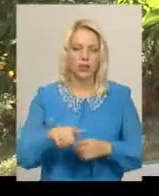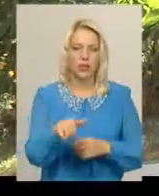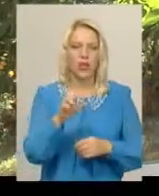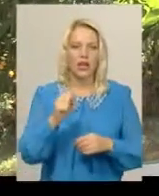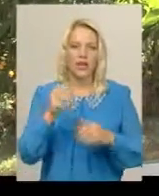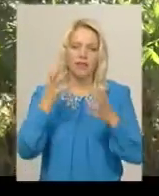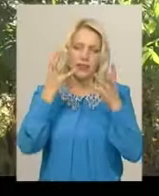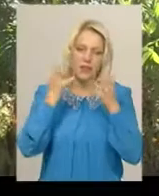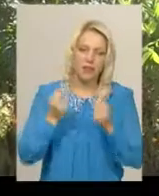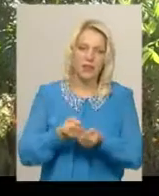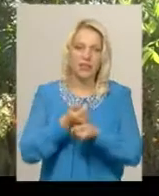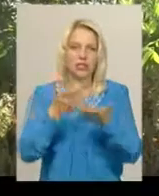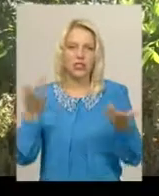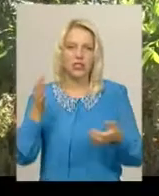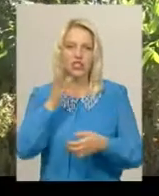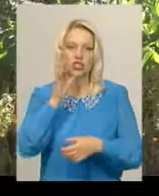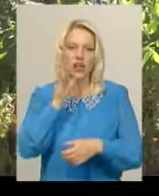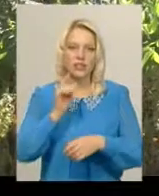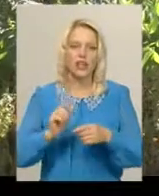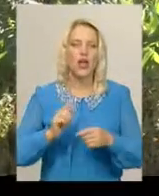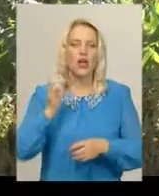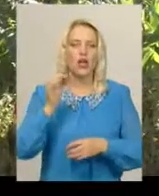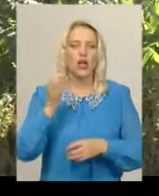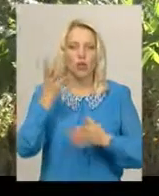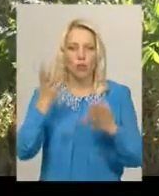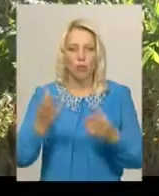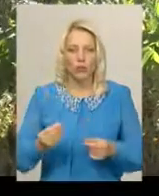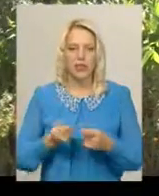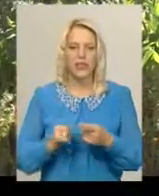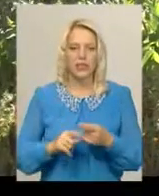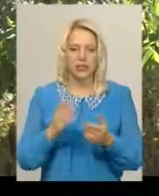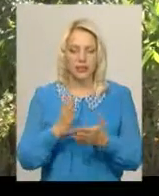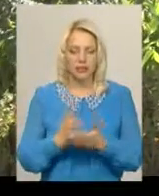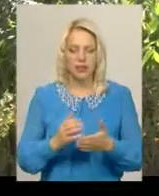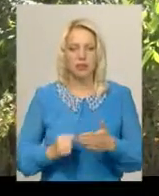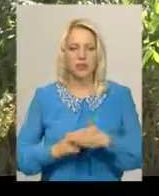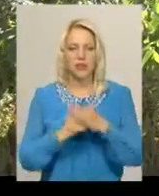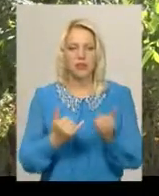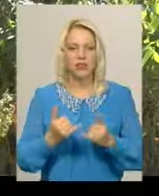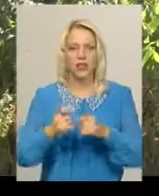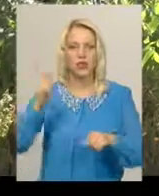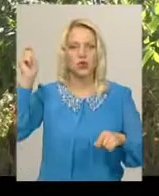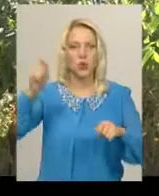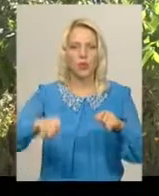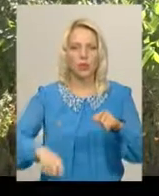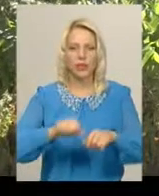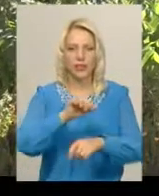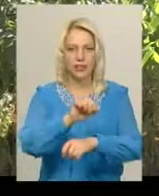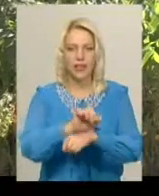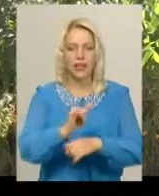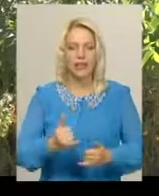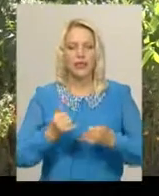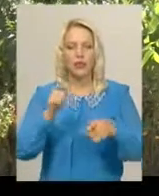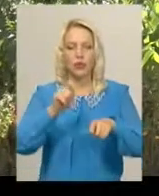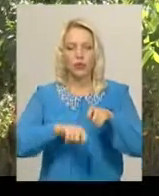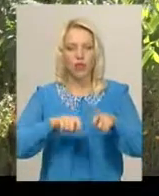і у світлий час доби. Даний пункт правил дорожнього руху є обов'язковим для виконання, є підставою для зупинки транспортного засобу, перевірки документів,